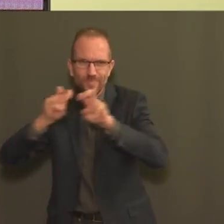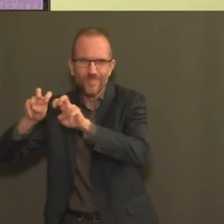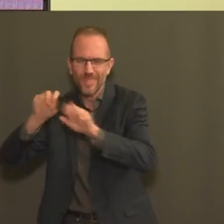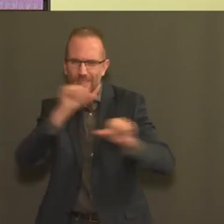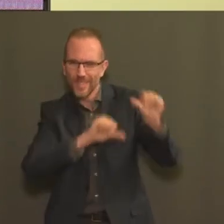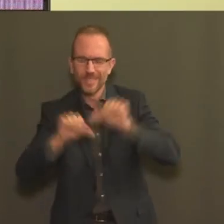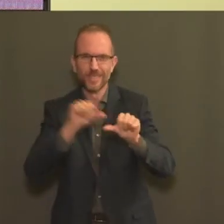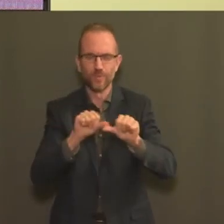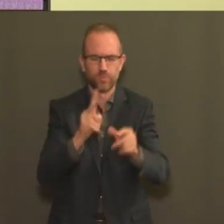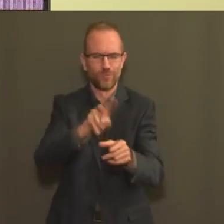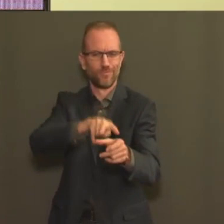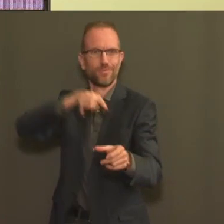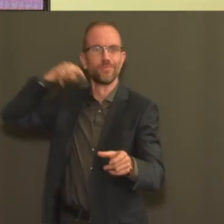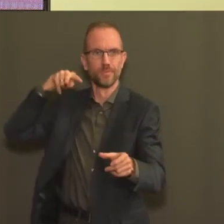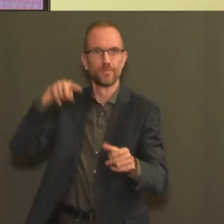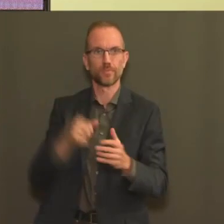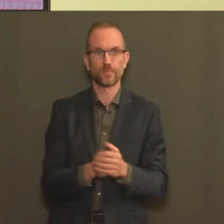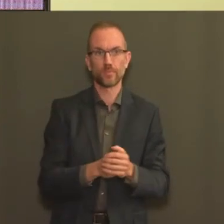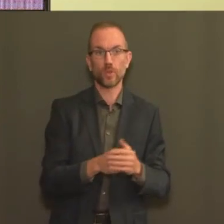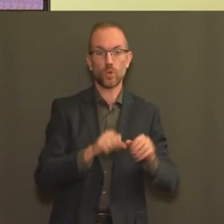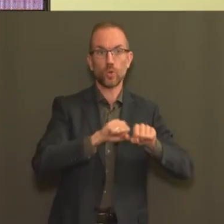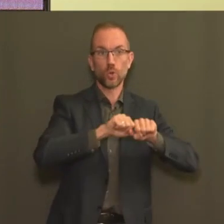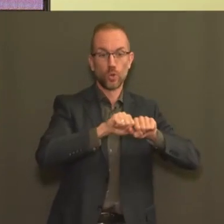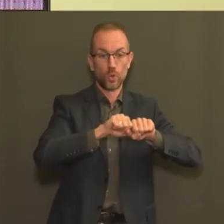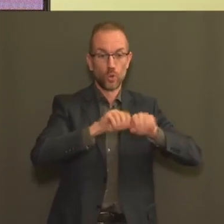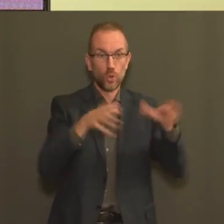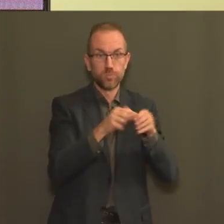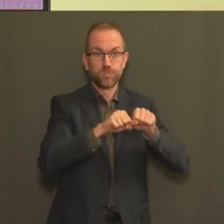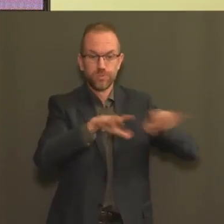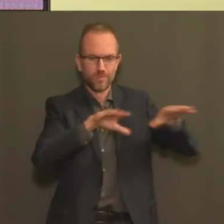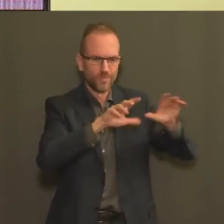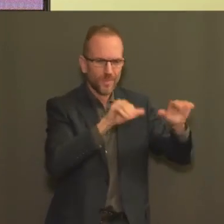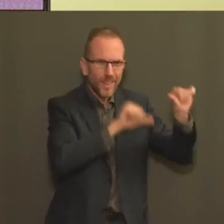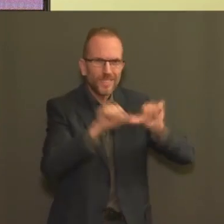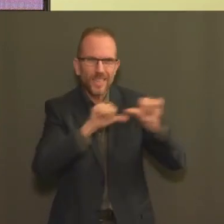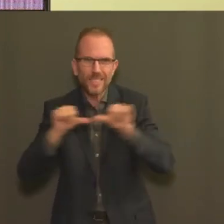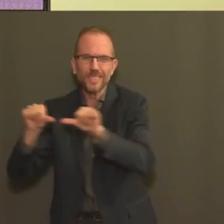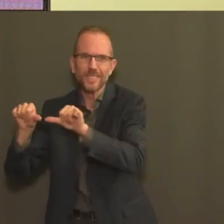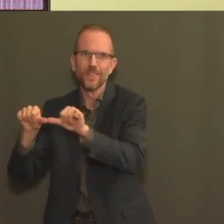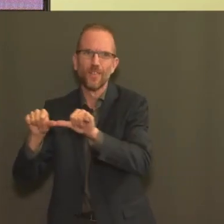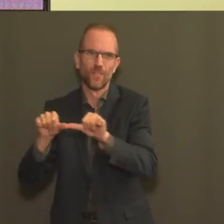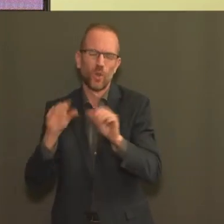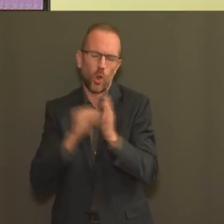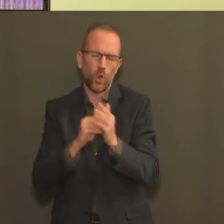de regroupements d'infections et que l'on s'attend à trouver ce variant plus présent dans ce type de situation.